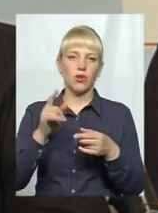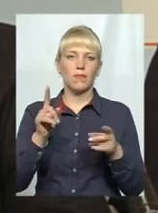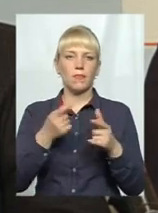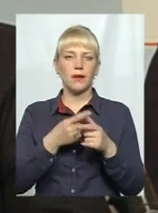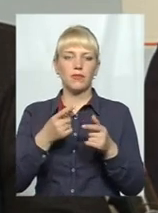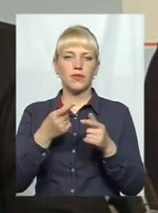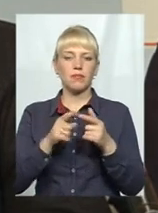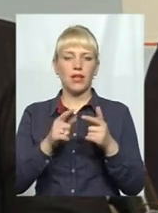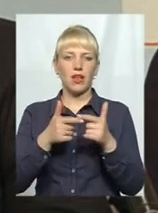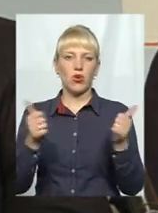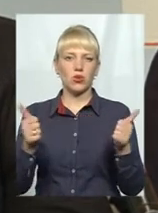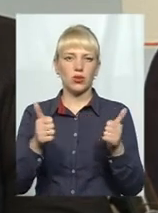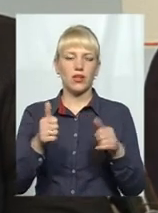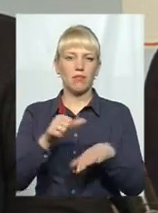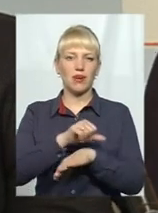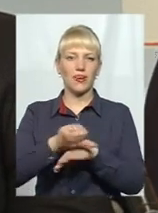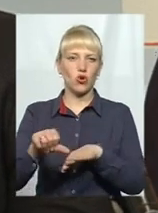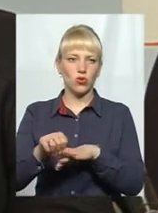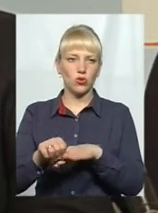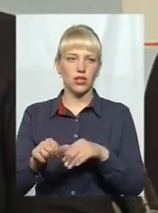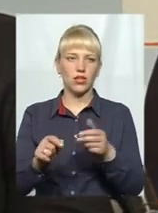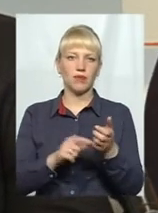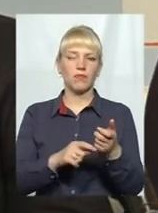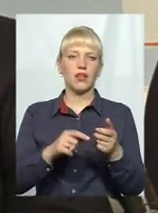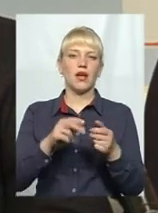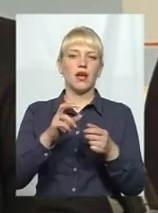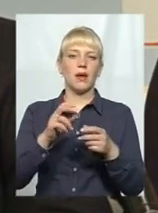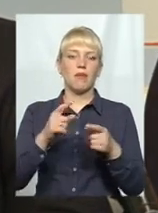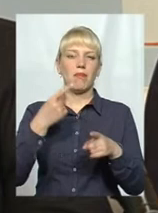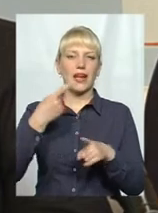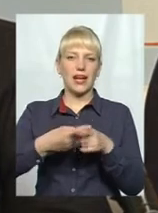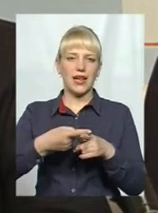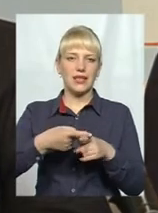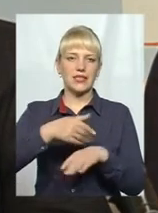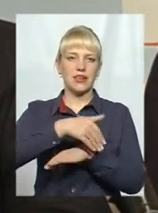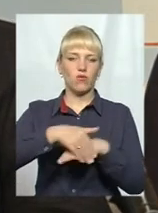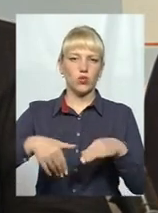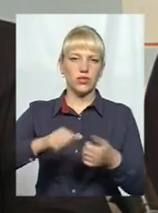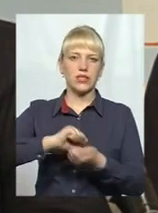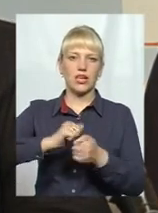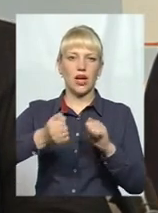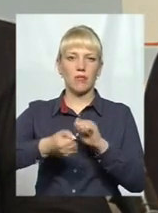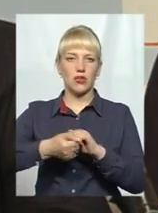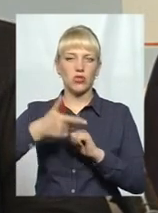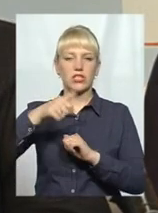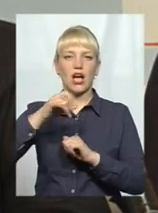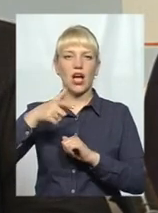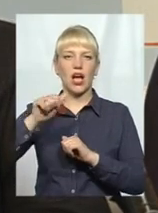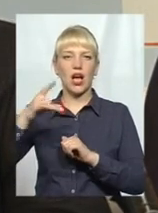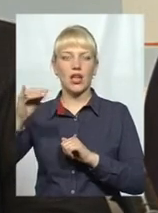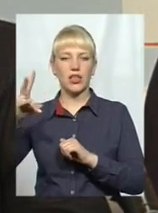біля готелю прикордонник, потім перехрестя вулиць Кам'янецька і Гаріна,